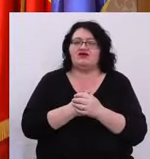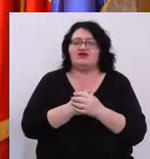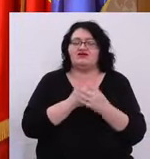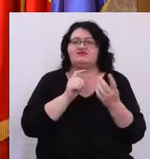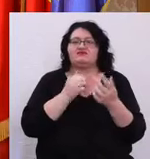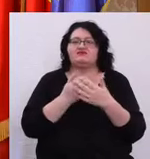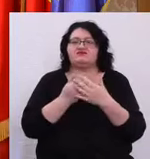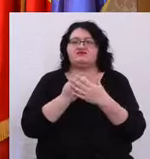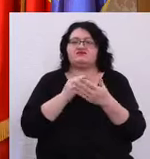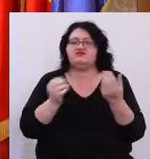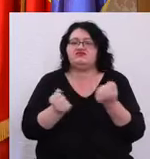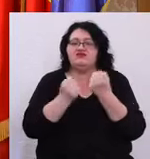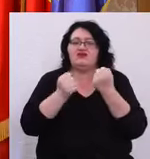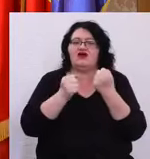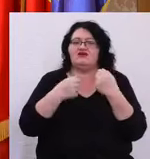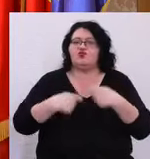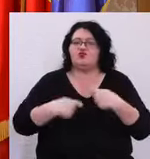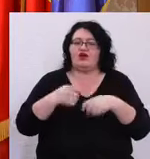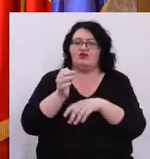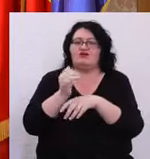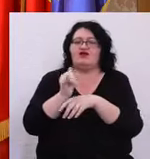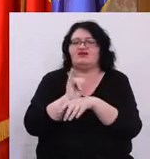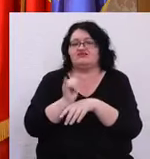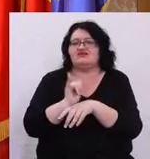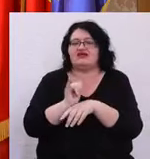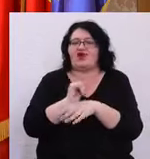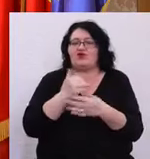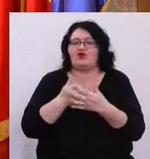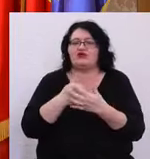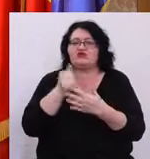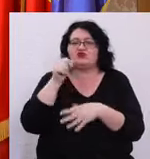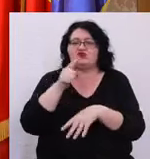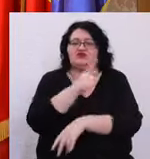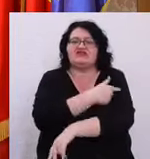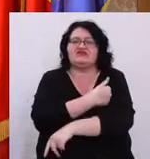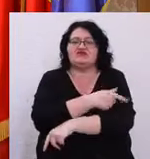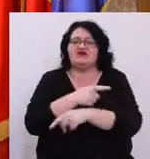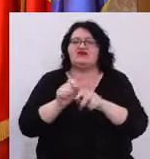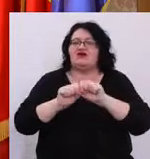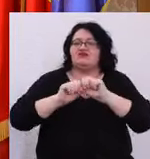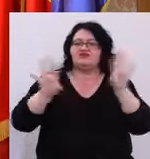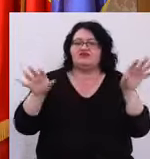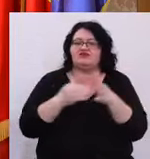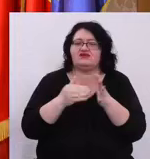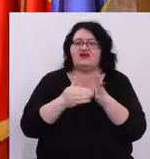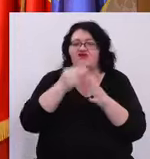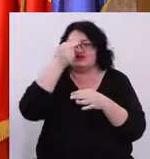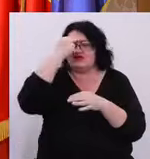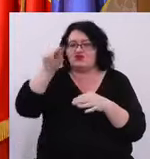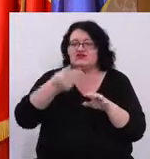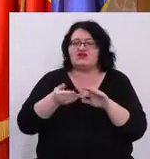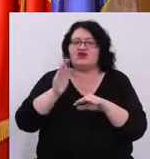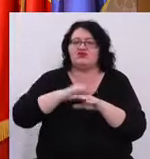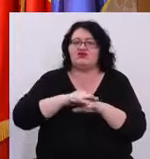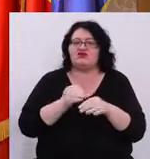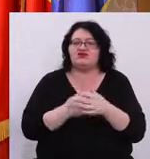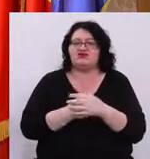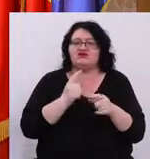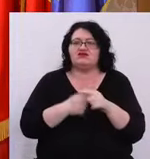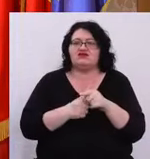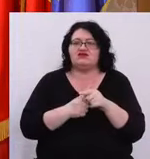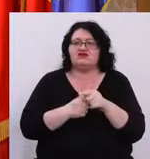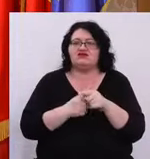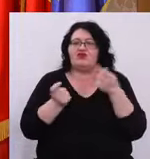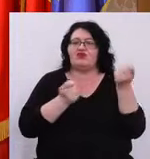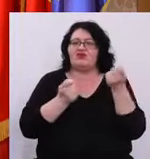Oprea Vom ajuta ca să popularizăm și să